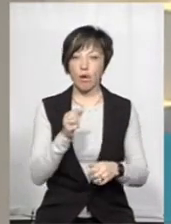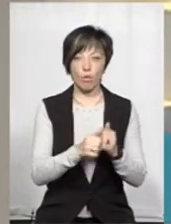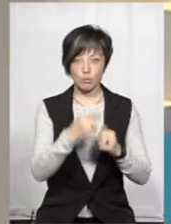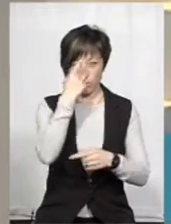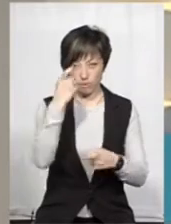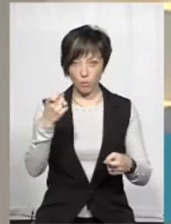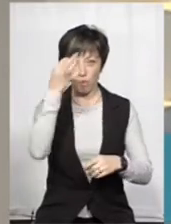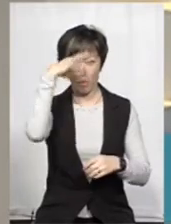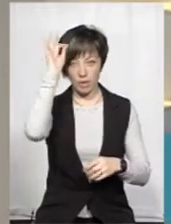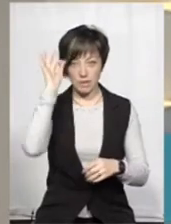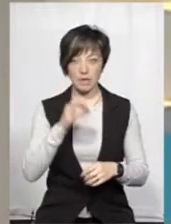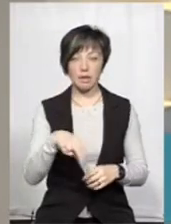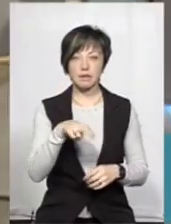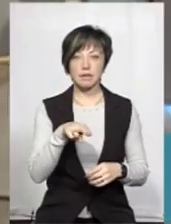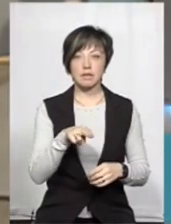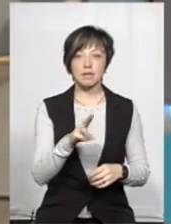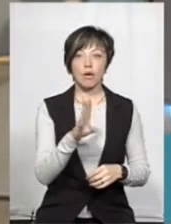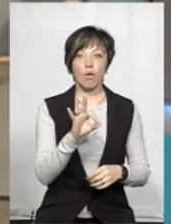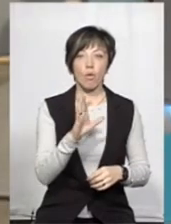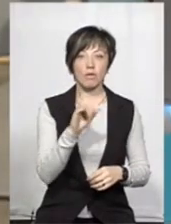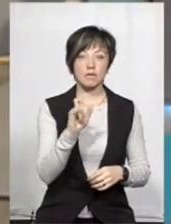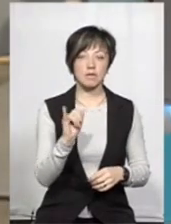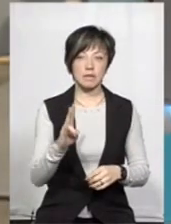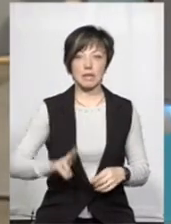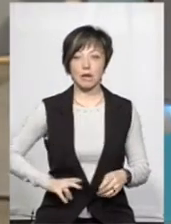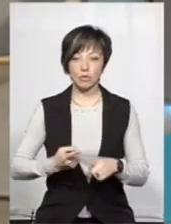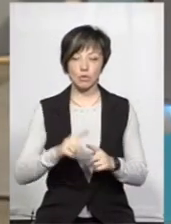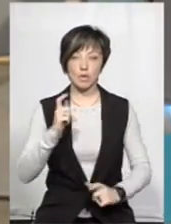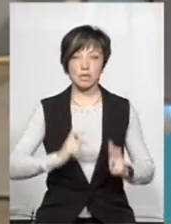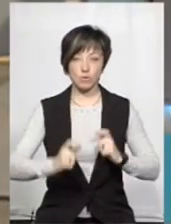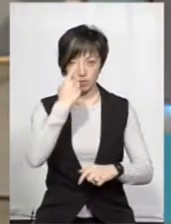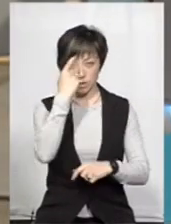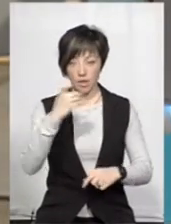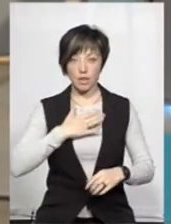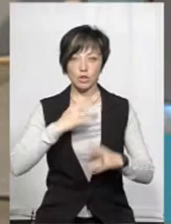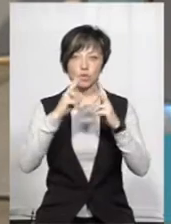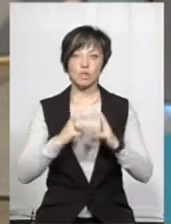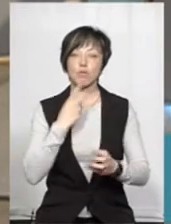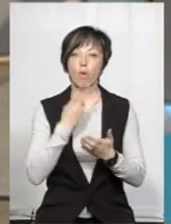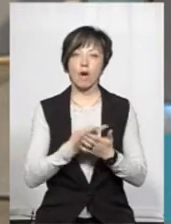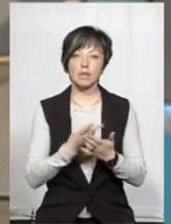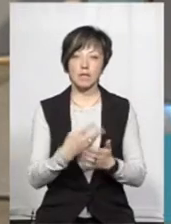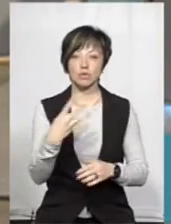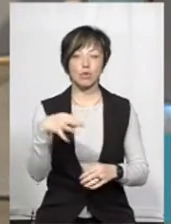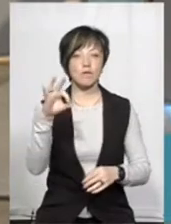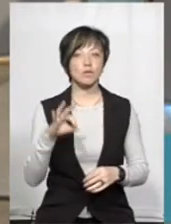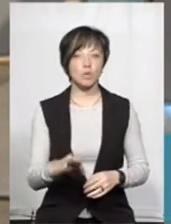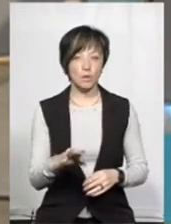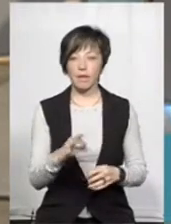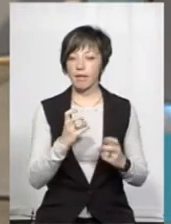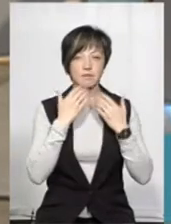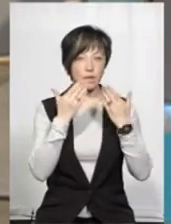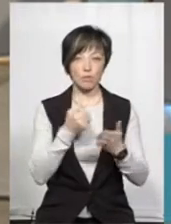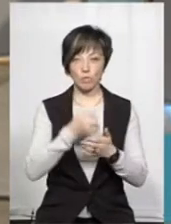кожну повідомив про це поліцію. Денис Кобзін, директор згаданого інституту, наголосив, що наші дослідження показали, 40% не